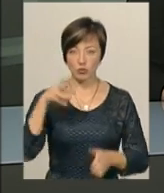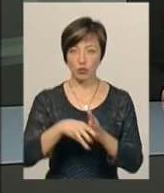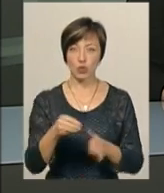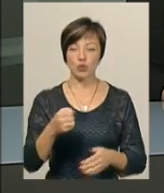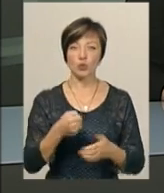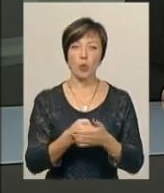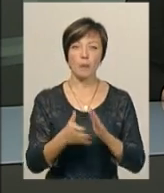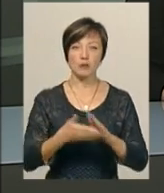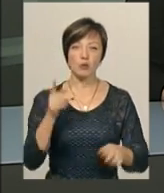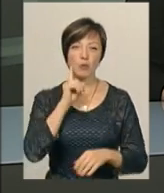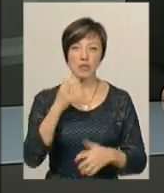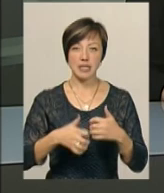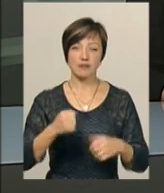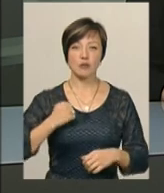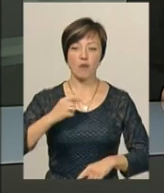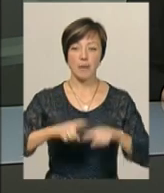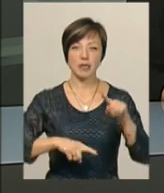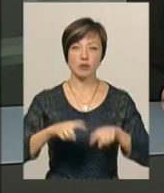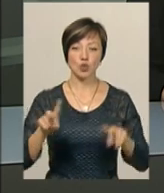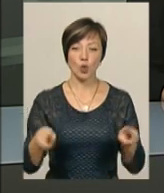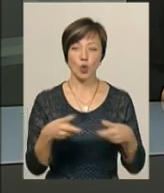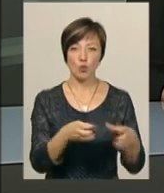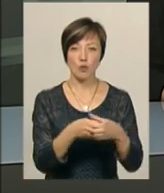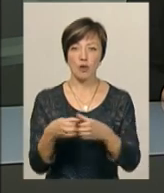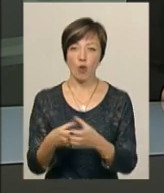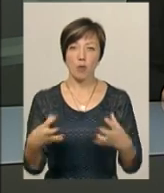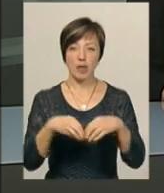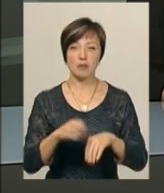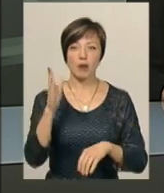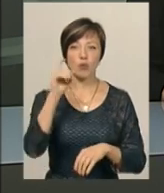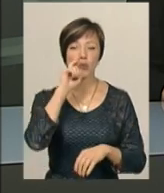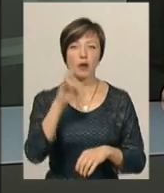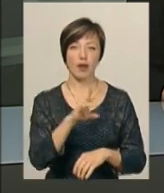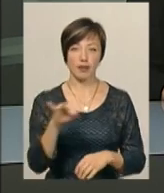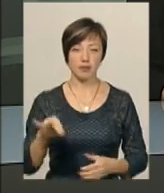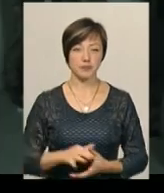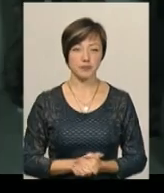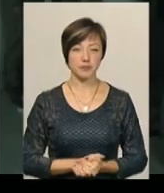призовної молоді серед військово-патріотичних клубів і об'єднань «Майбутнє України».